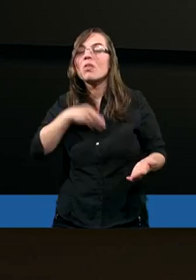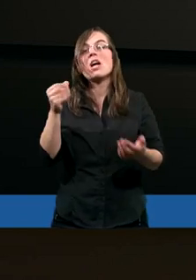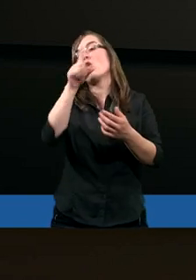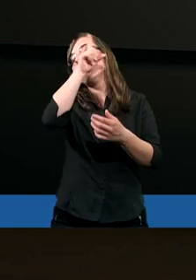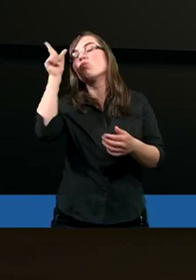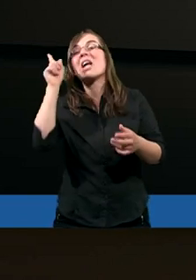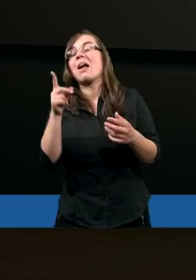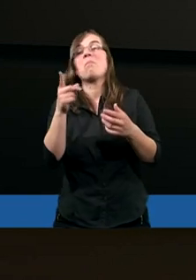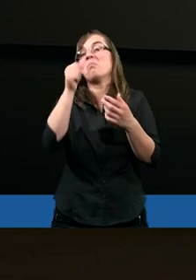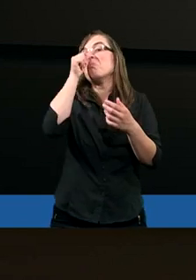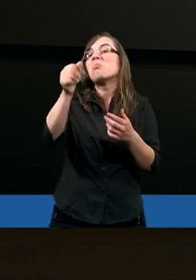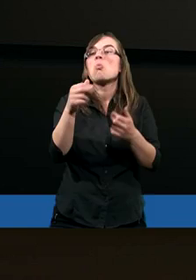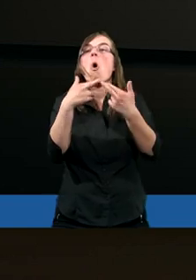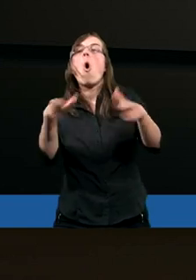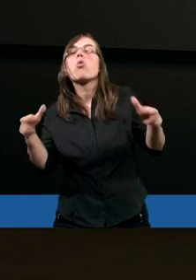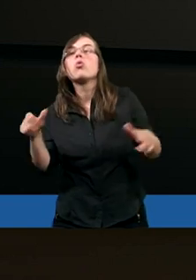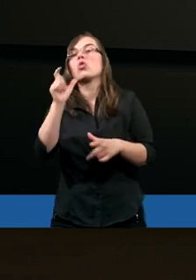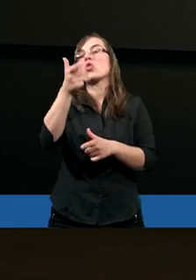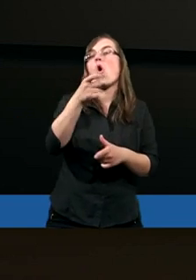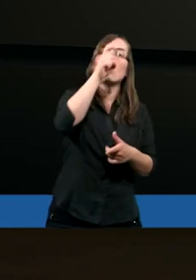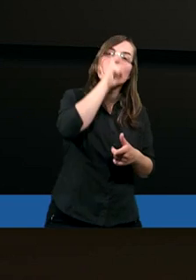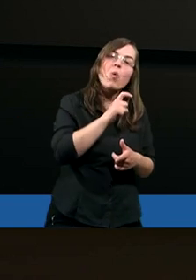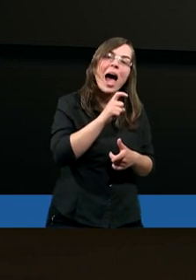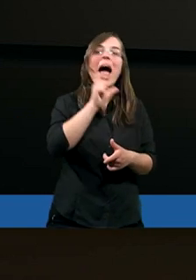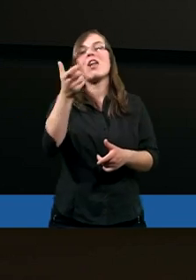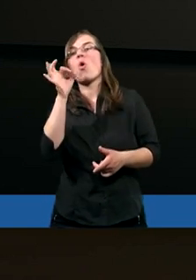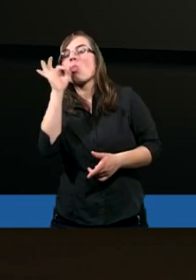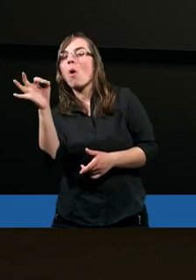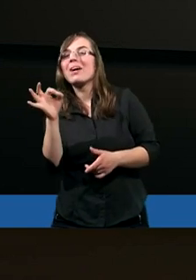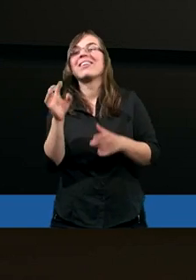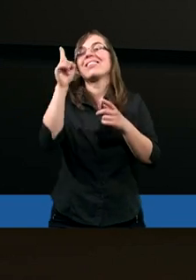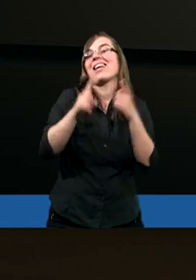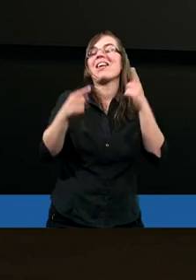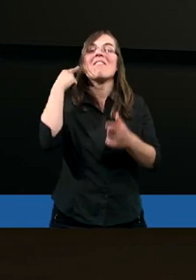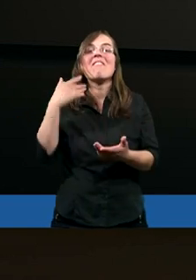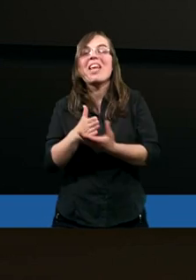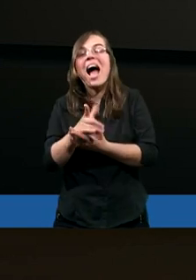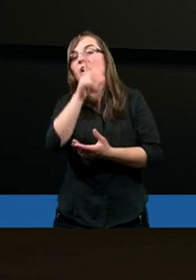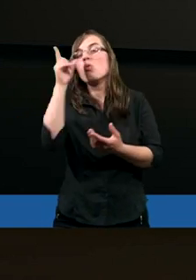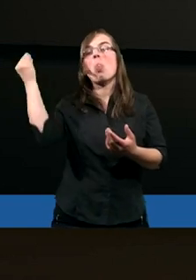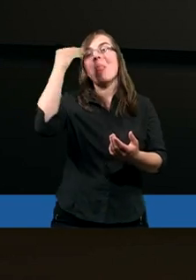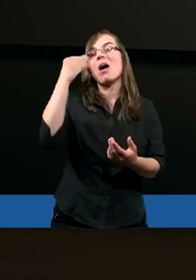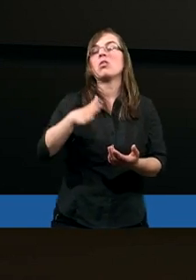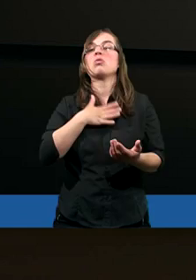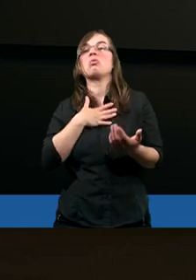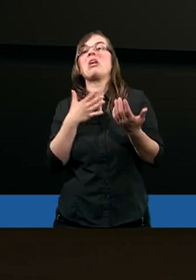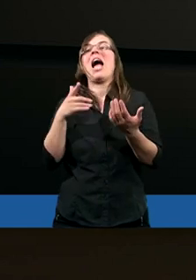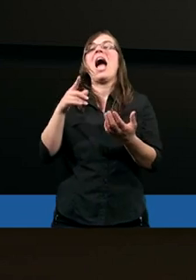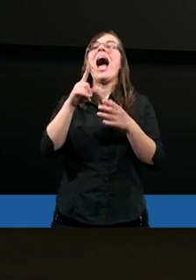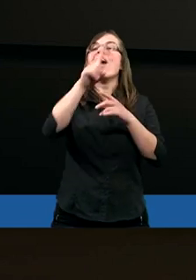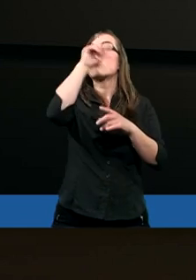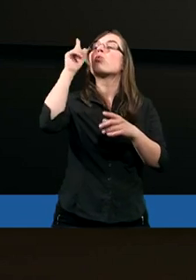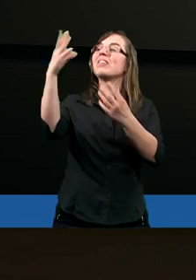odróżnić, co jest dobre, a co złe i wiarę w cokolwiek, w jakiekolwiek ludzkie nauki nazywają wiarą.